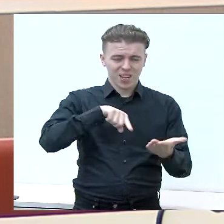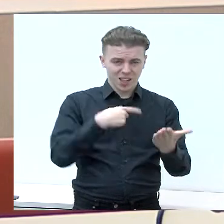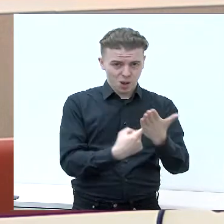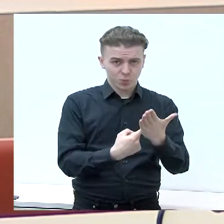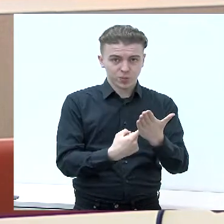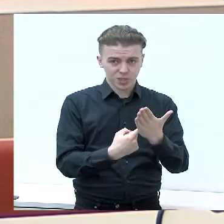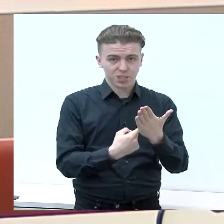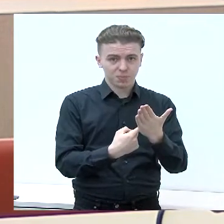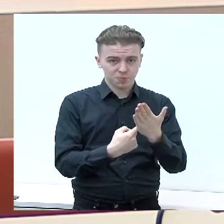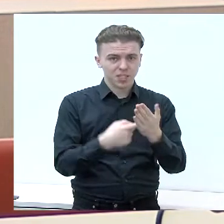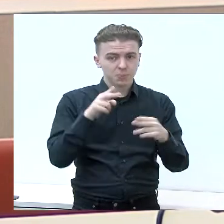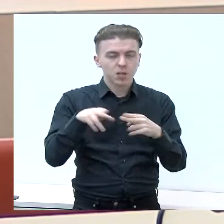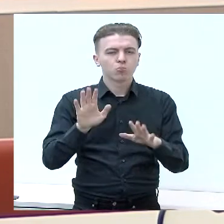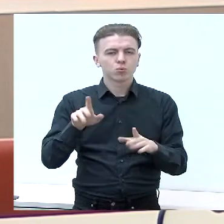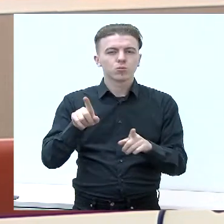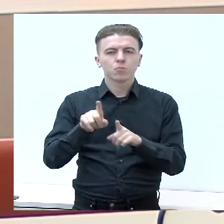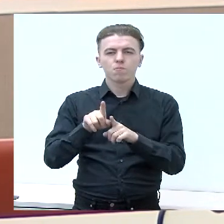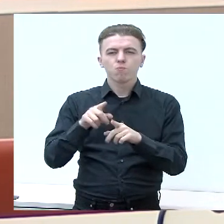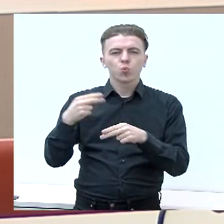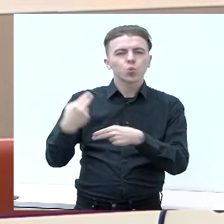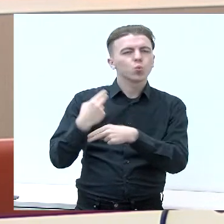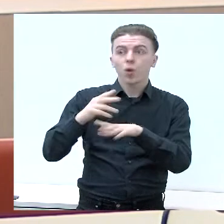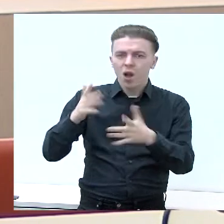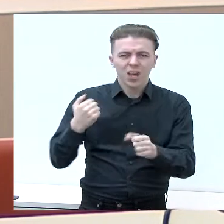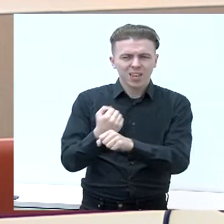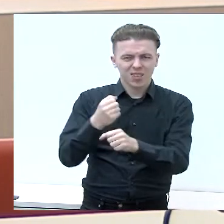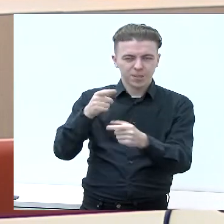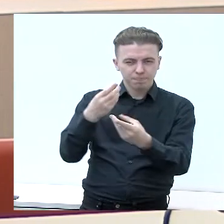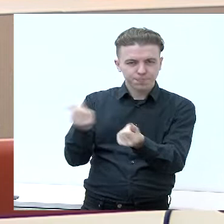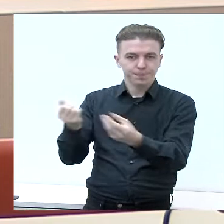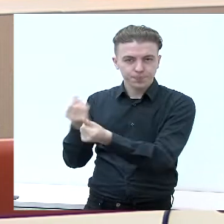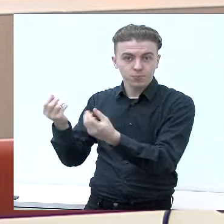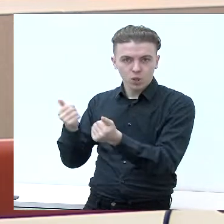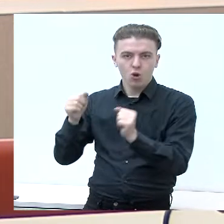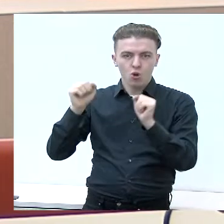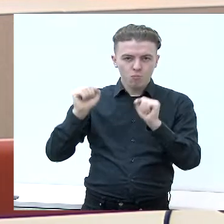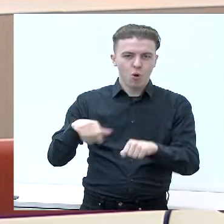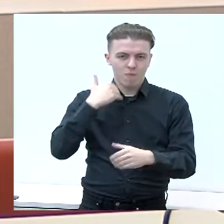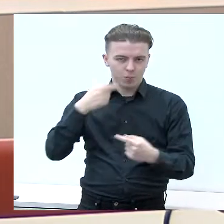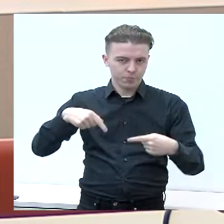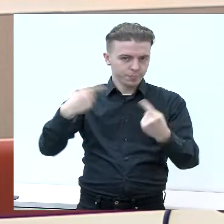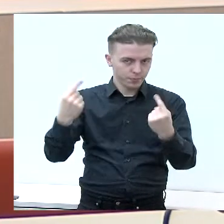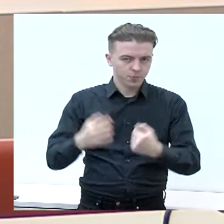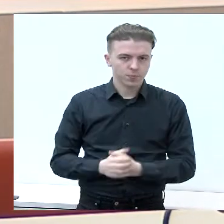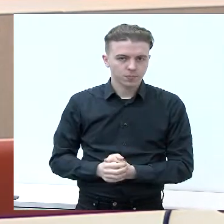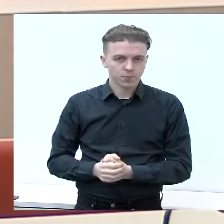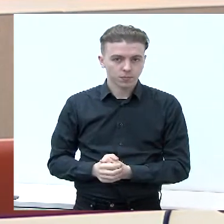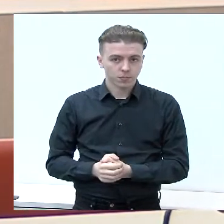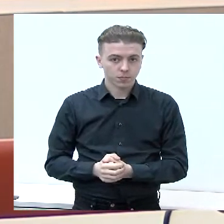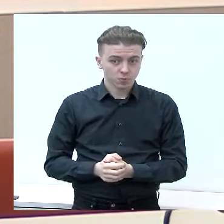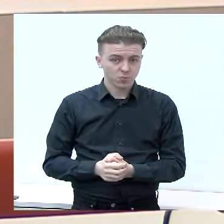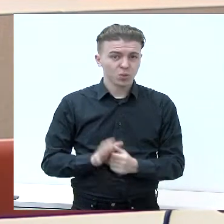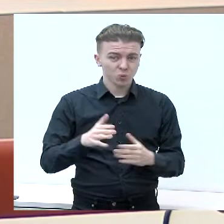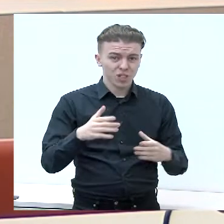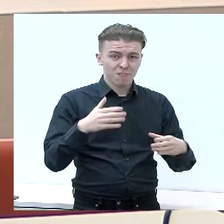šalinsime įvairias kliūtis, leidimų skaičių, įvairių skuriant mažai